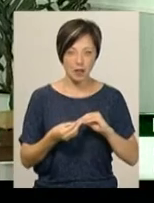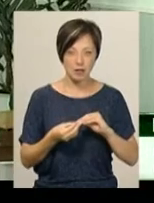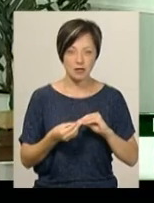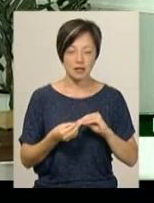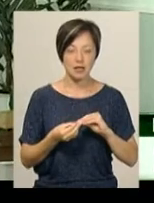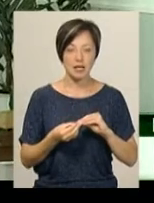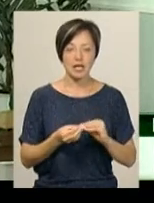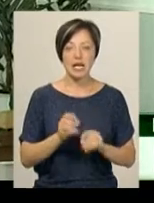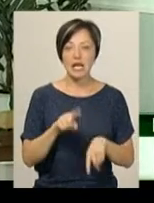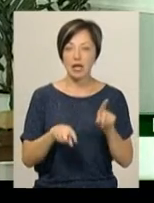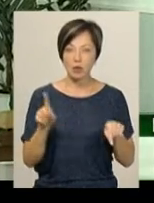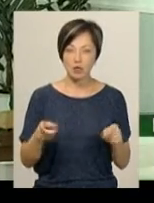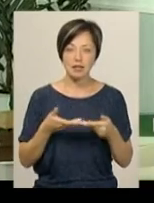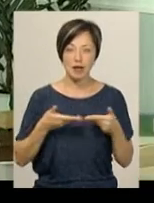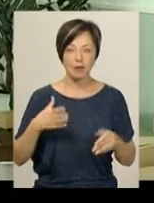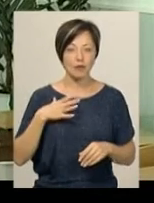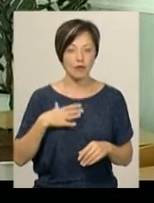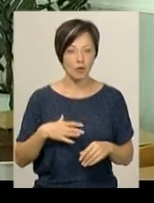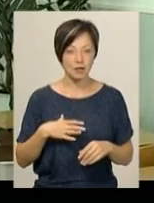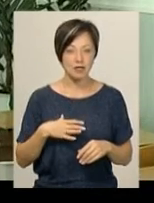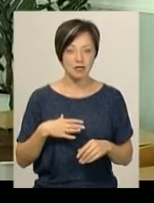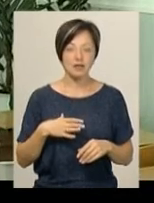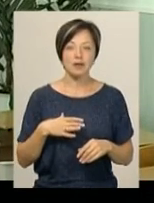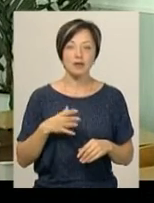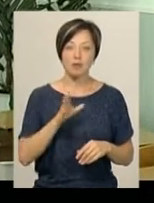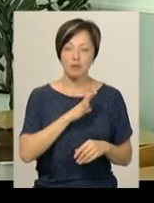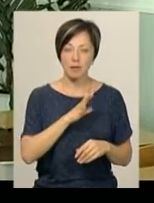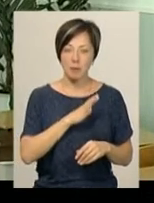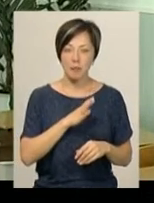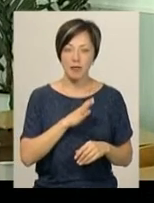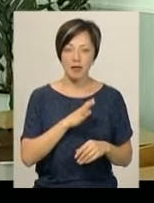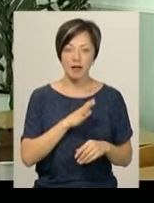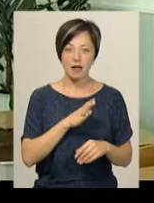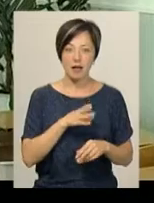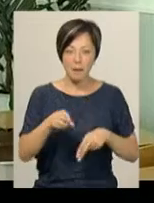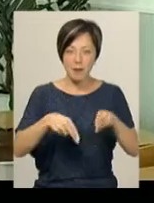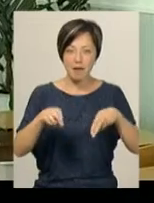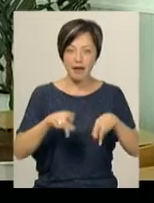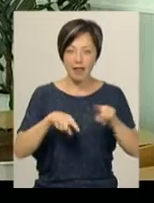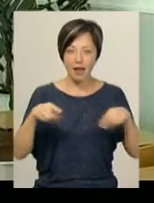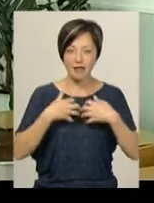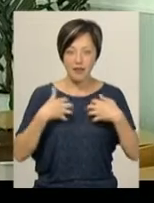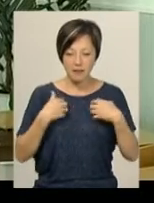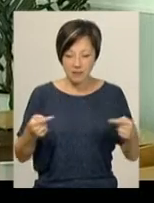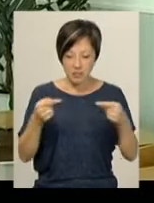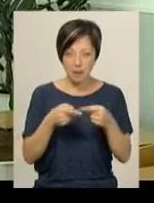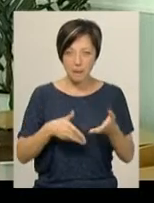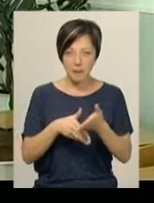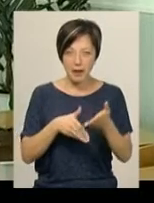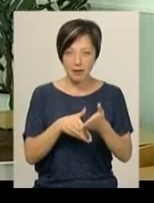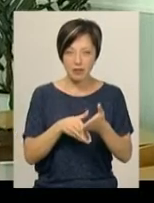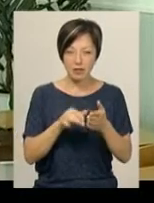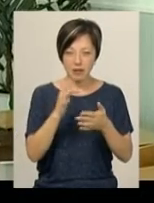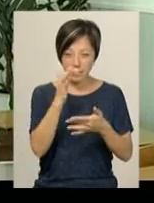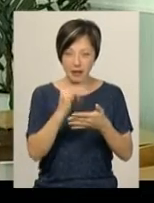Іноді нам доводилося препарувати деяких тварин, потім визначати методом титурування